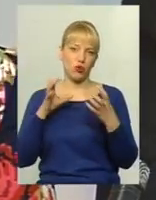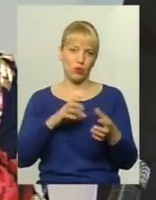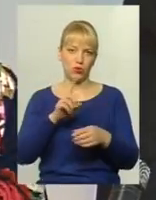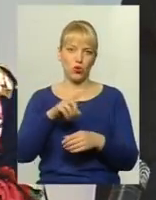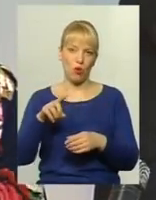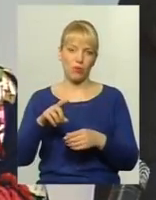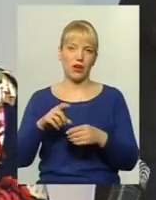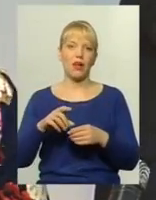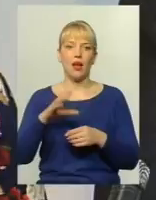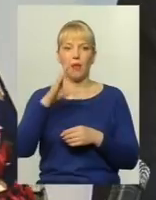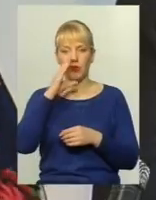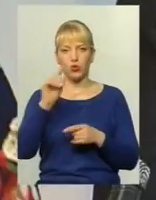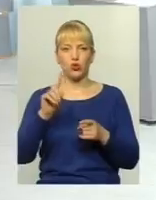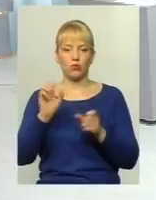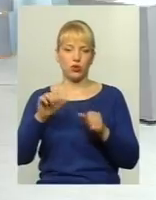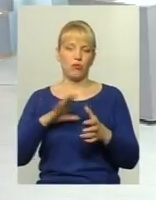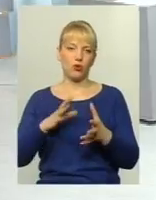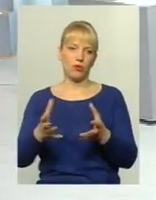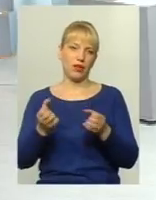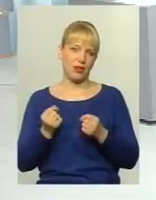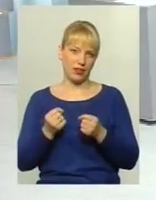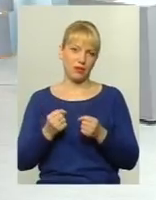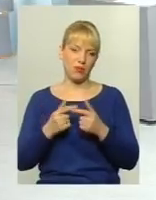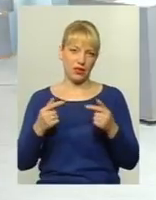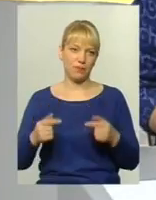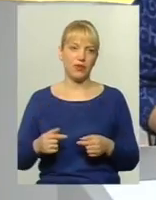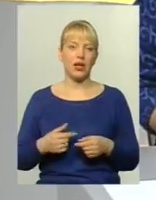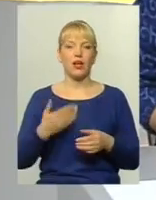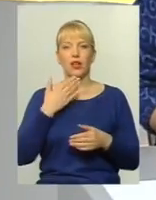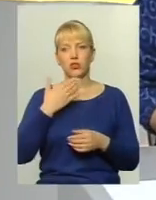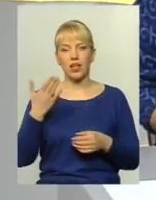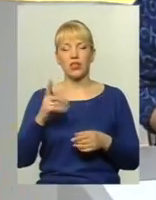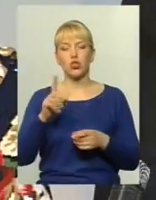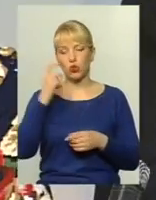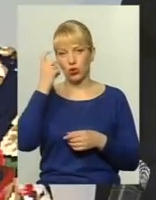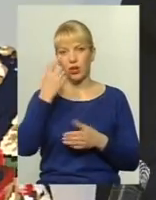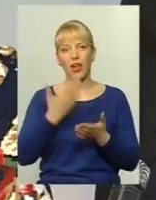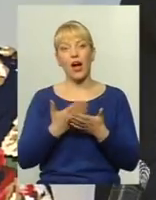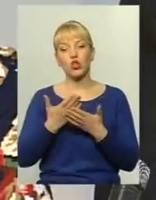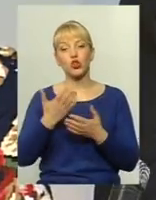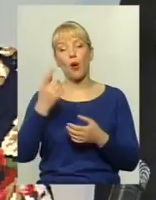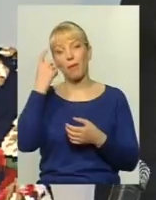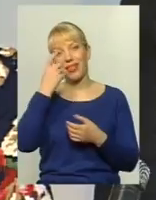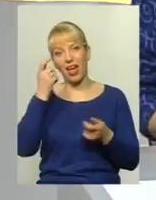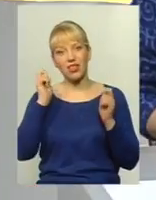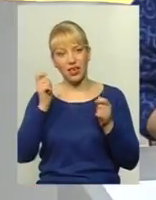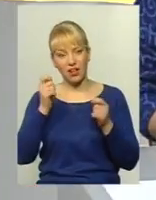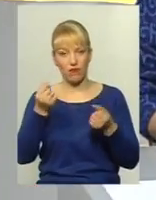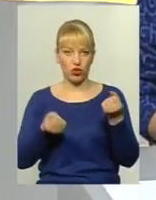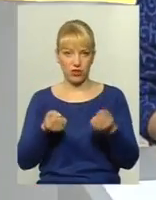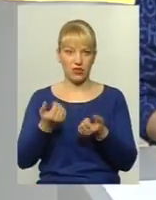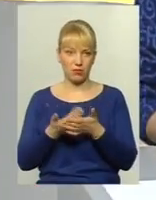того, щоб можна було прийняти міри. І останнє запитання? Стосовно п'янки і